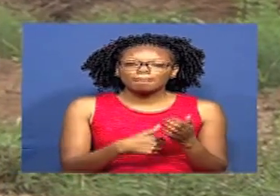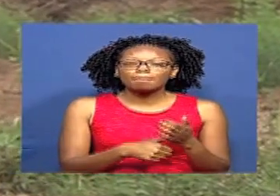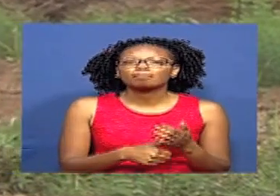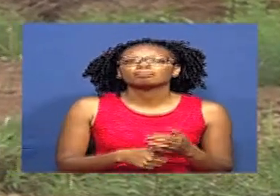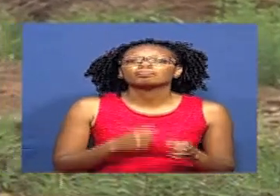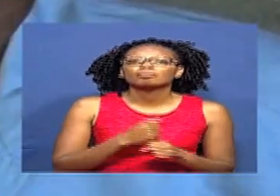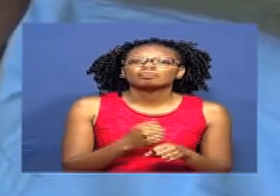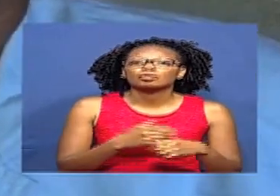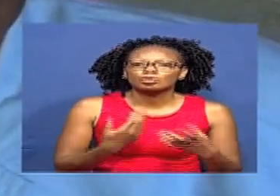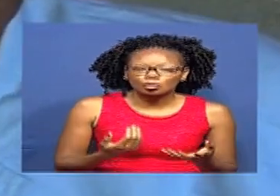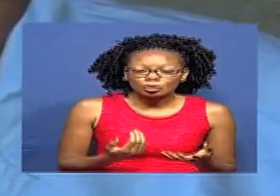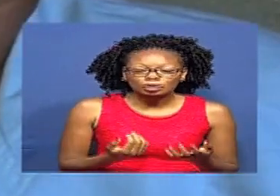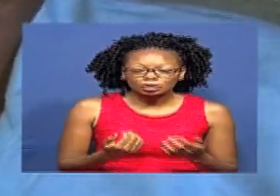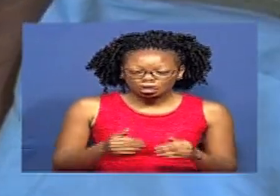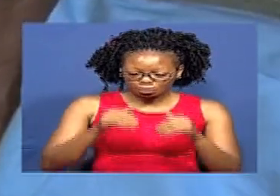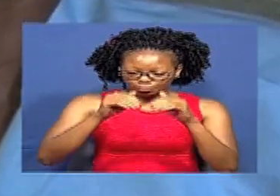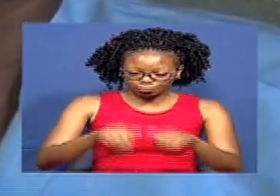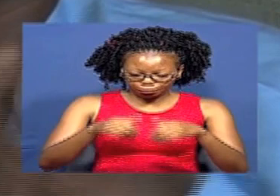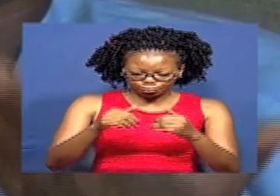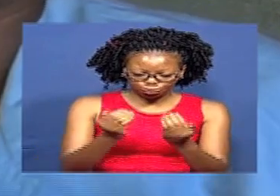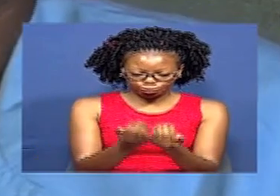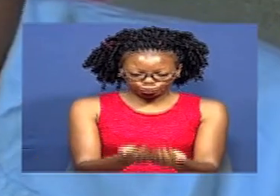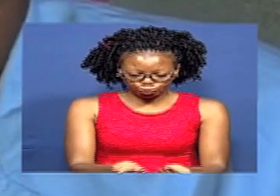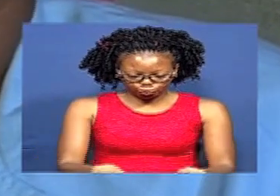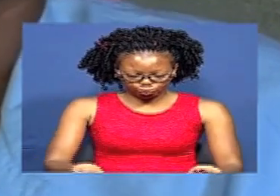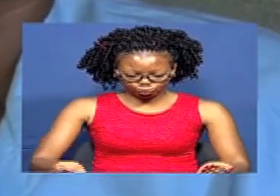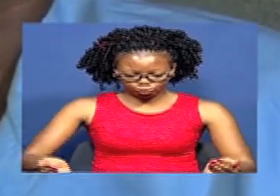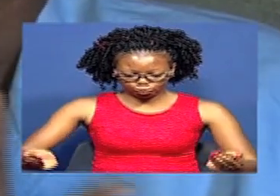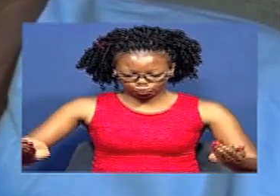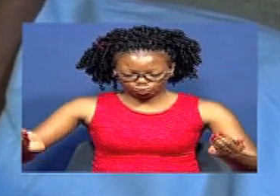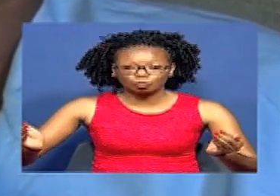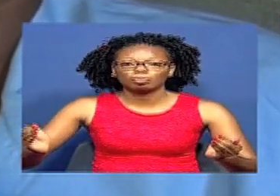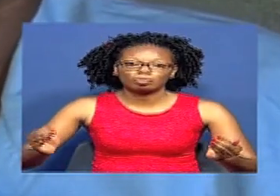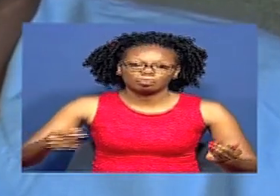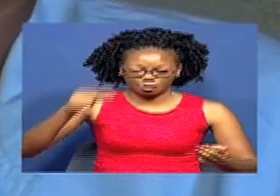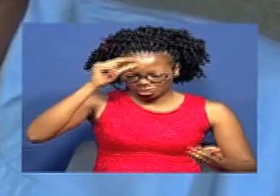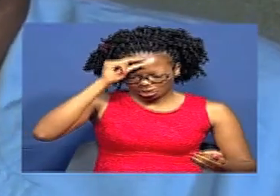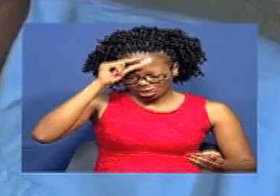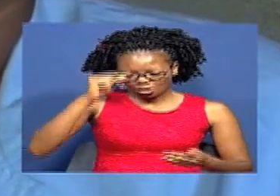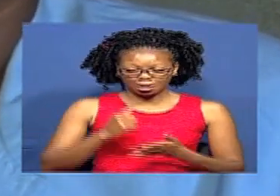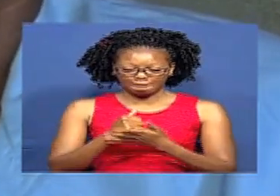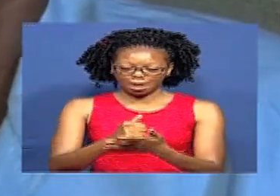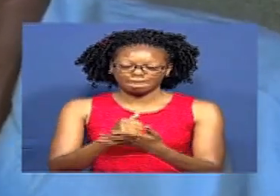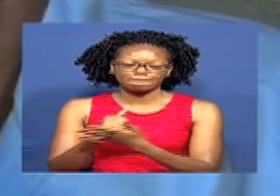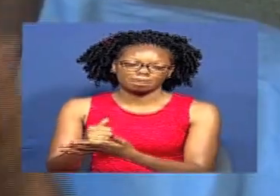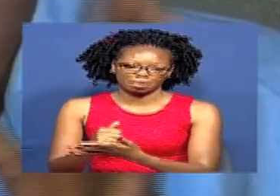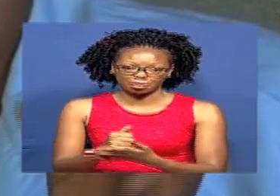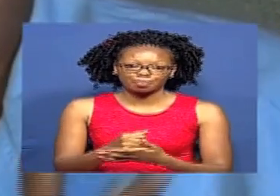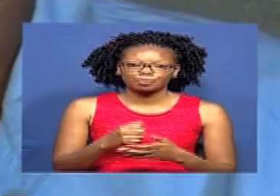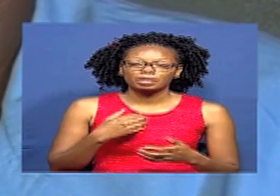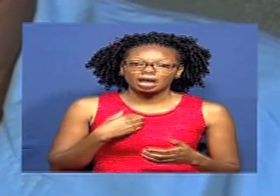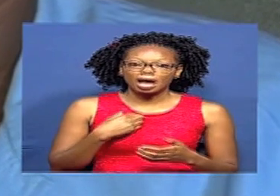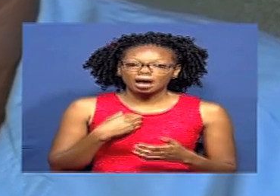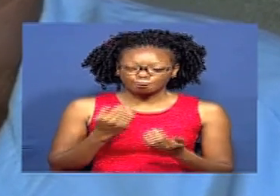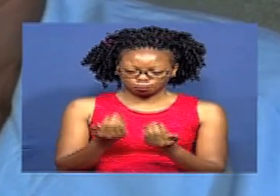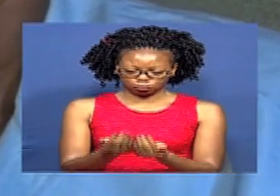agriculture Hiyo water plant Tulianza sisi wenyeo na mkono Ofisi agrikacha ilipo kuja Ikapata kama sisi